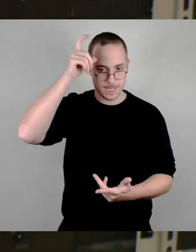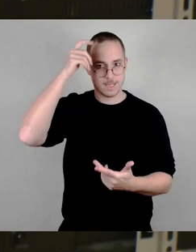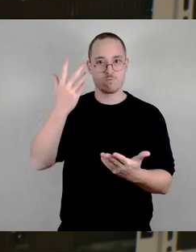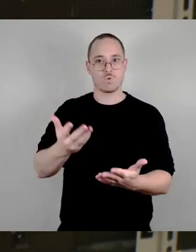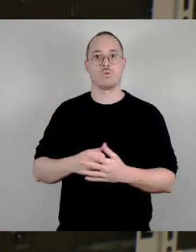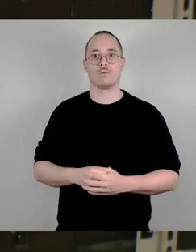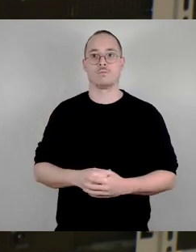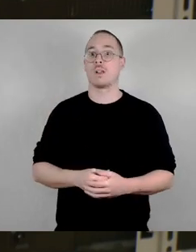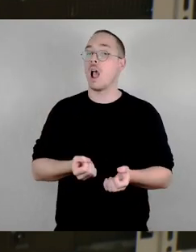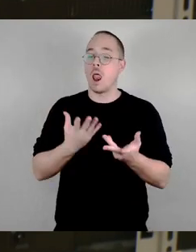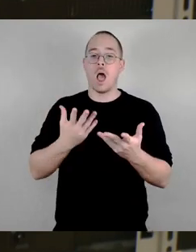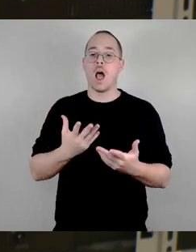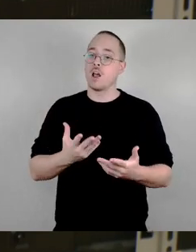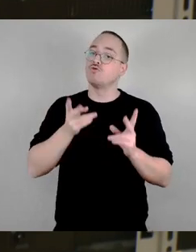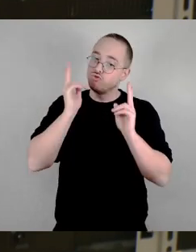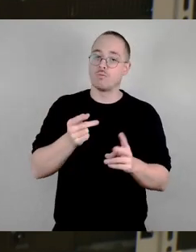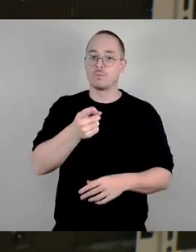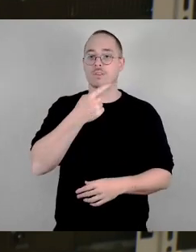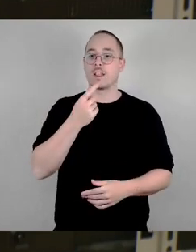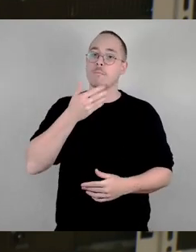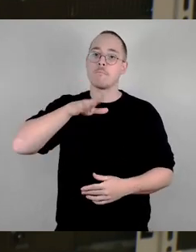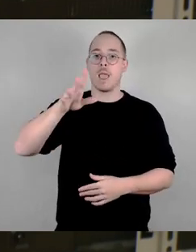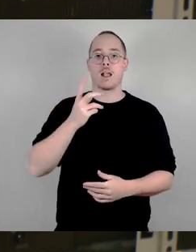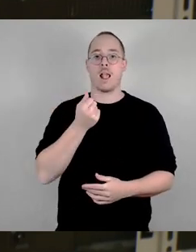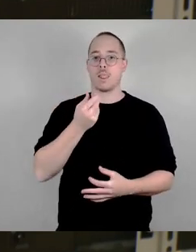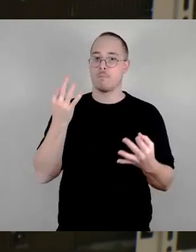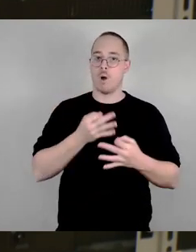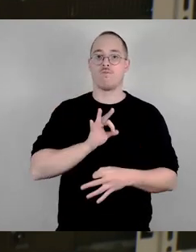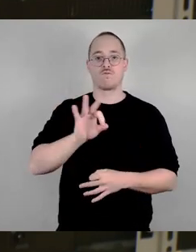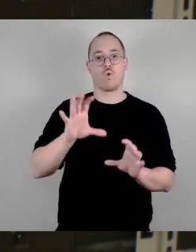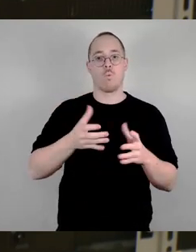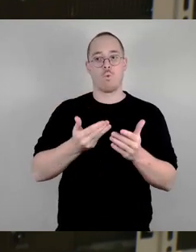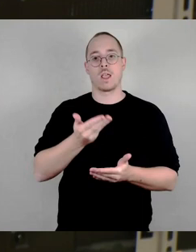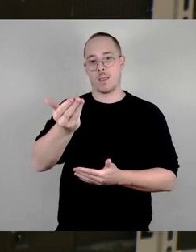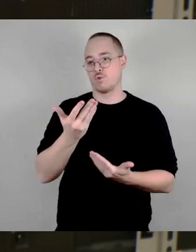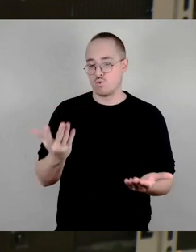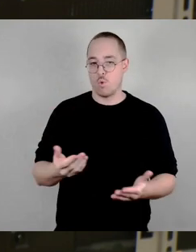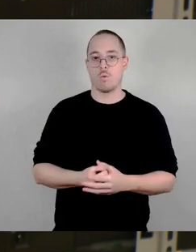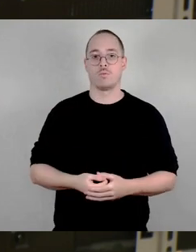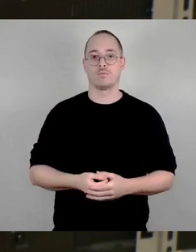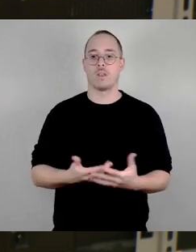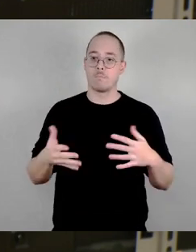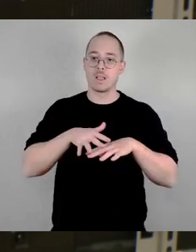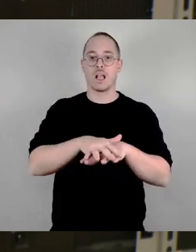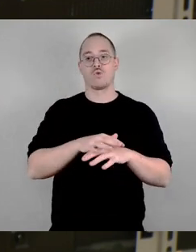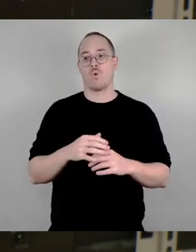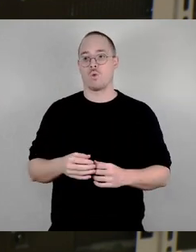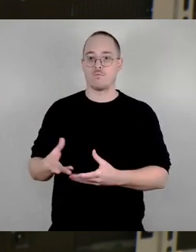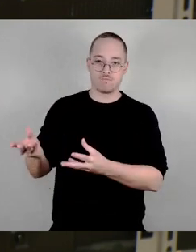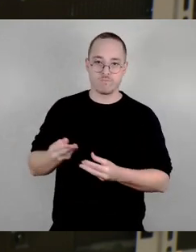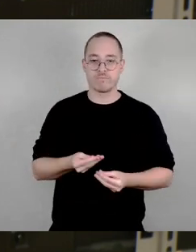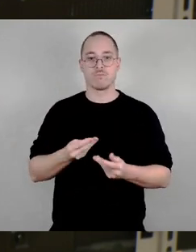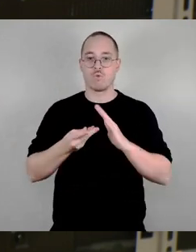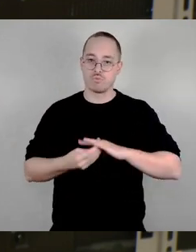braucht mehr Unterstützung, um Migration gut zu gestalten. Und trotzdem brauchen wir gerade jetzt ein klares Statement